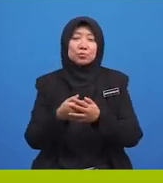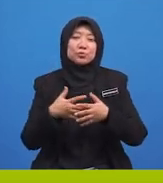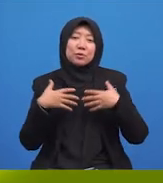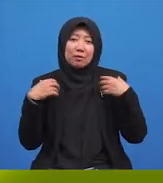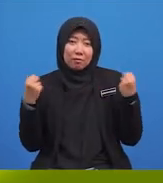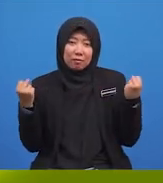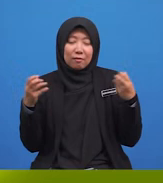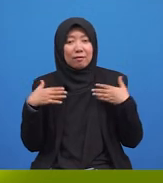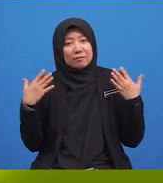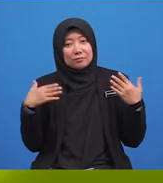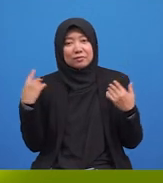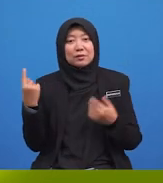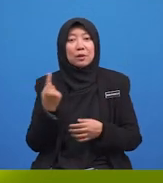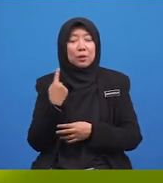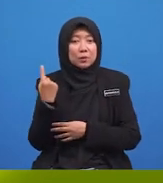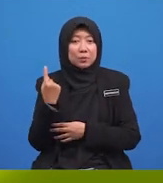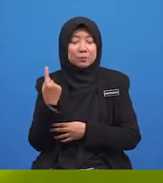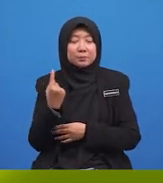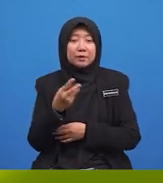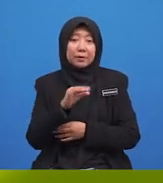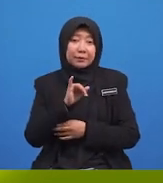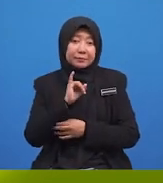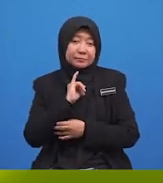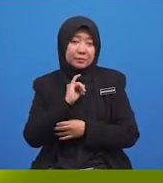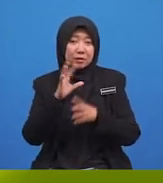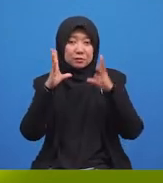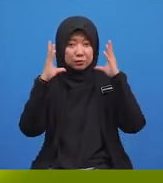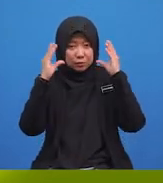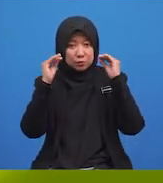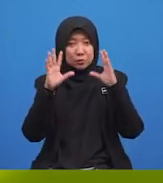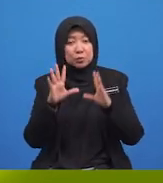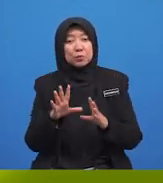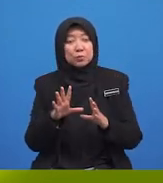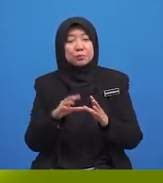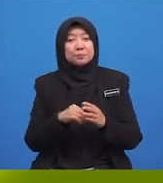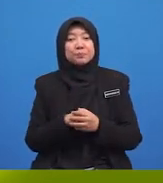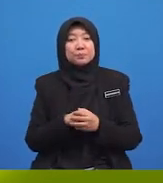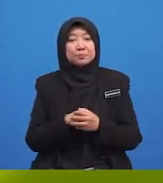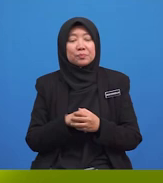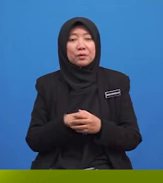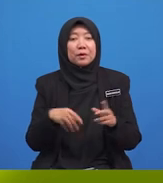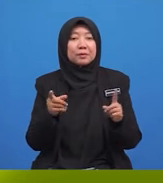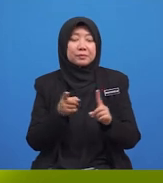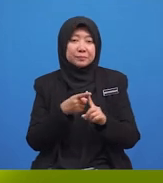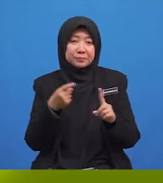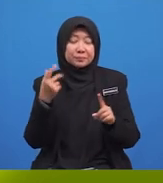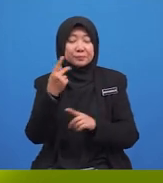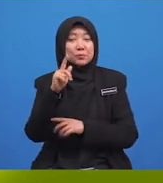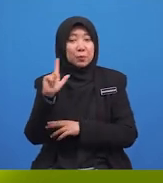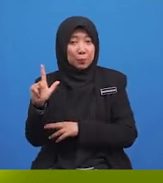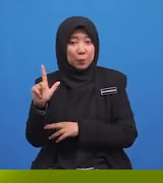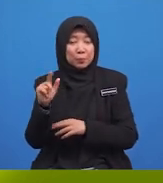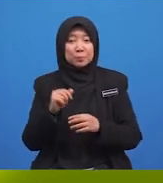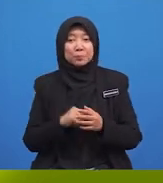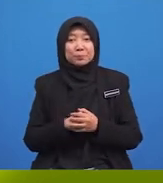selalu. Saya, Cikgu Aziam Binti Sulaiman dari SK Konven 1 Bukit Nanas, Kuala Lumpur.